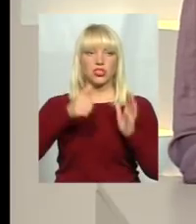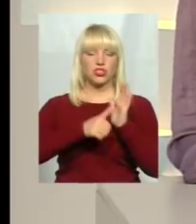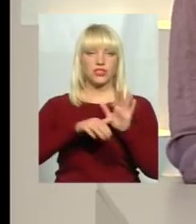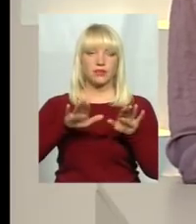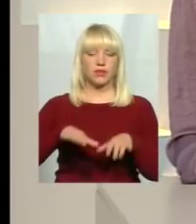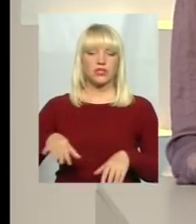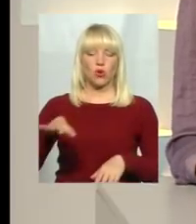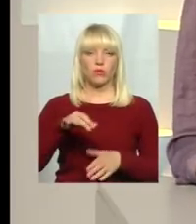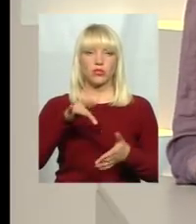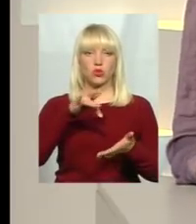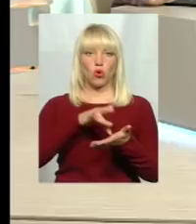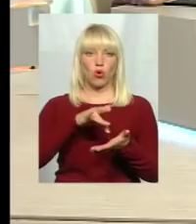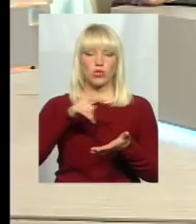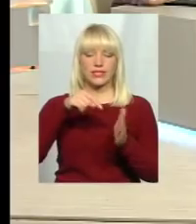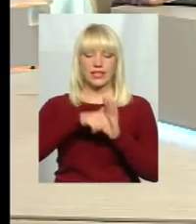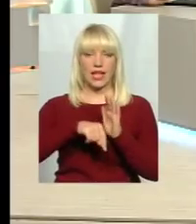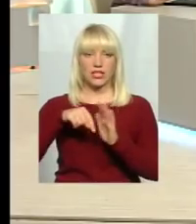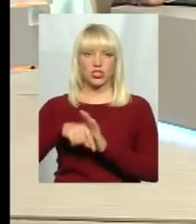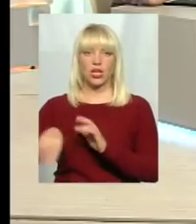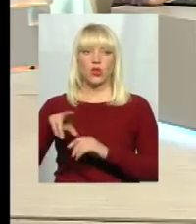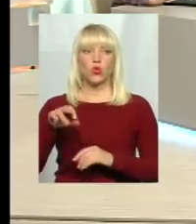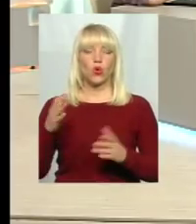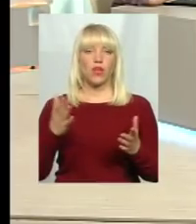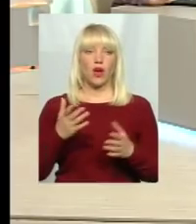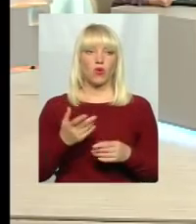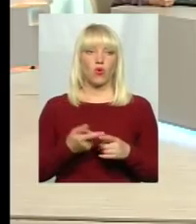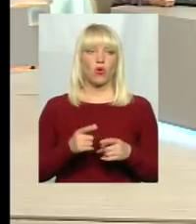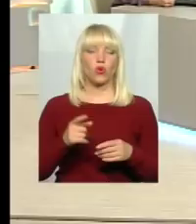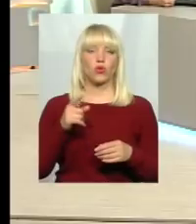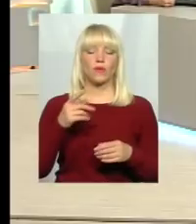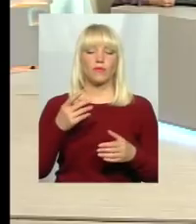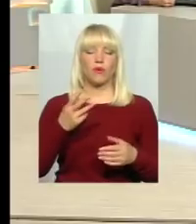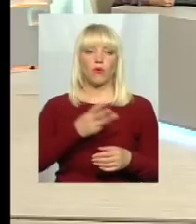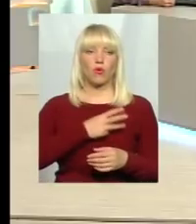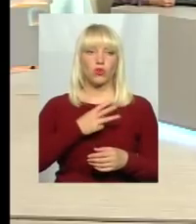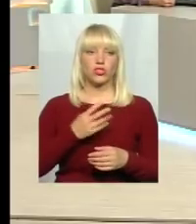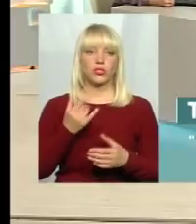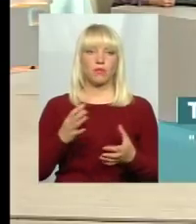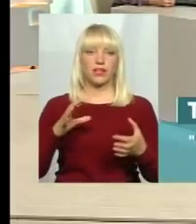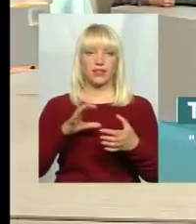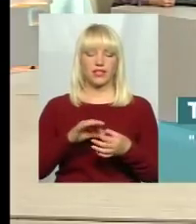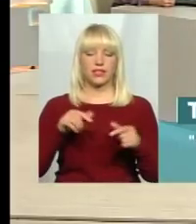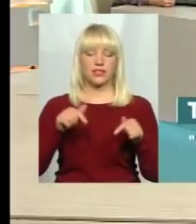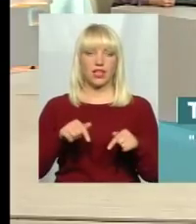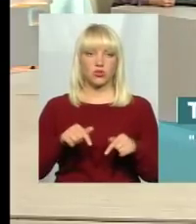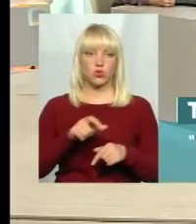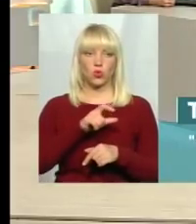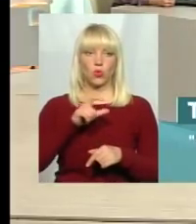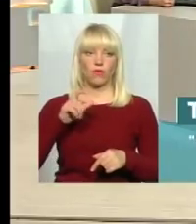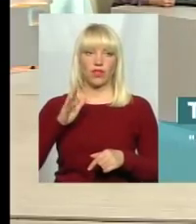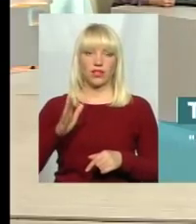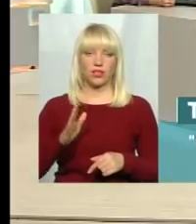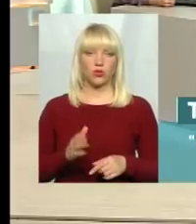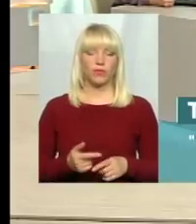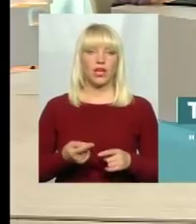обласного значення. До якого із них, пане Сергію, найбільше охочих приєднатися? На цю хвилину? Так. На